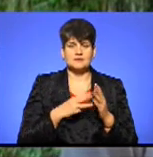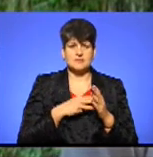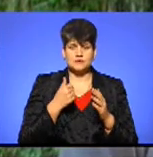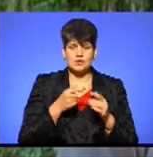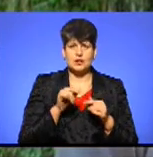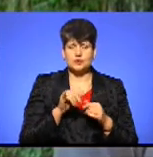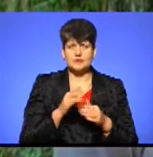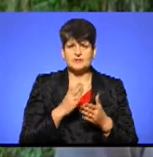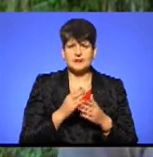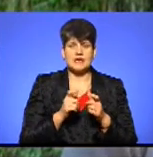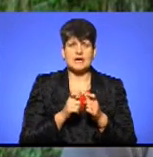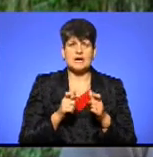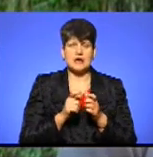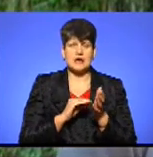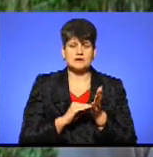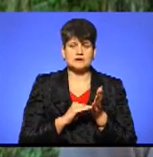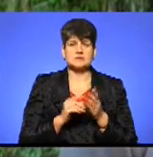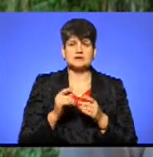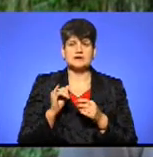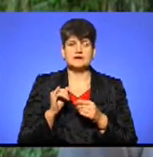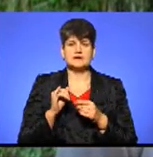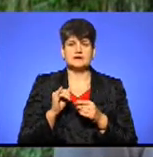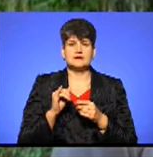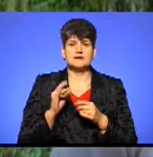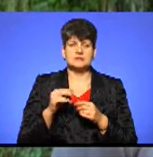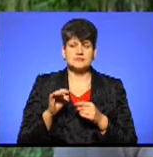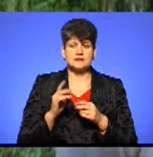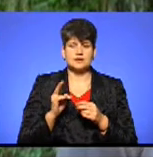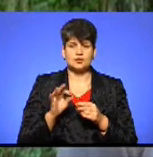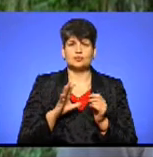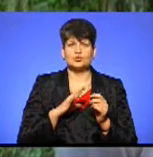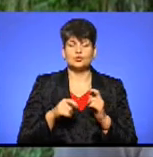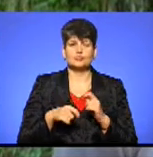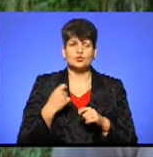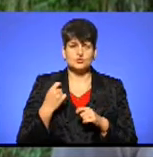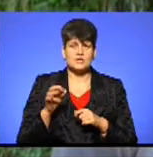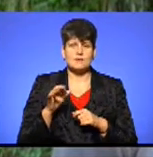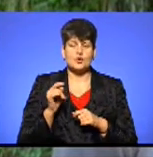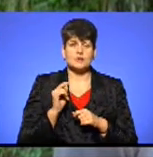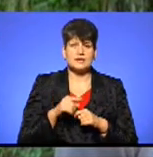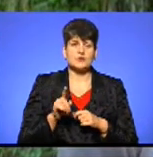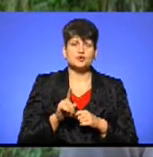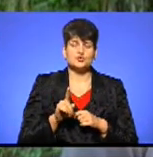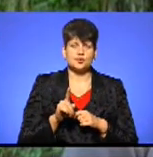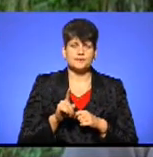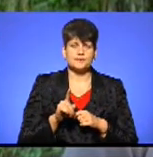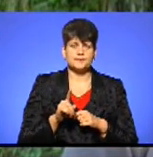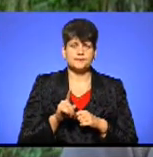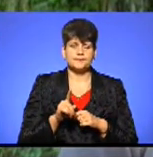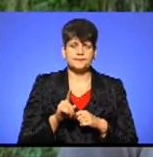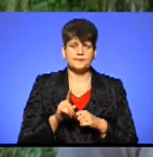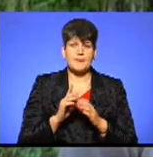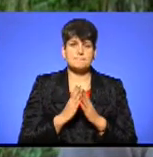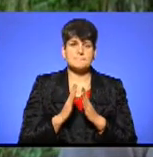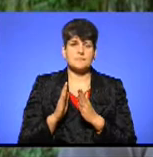них є просто ID-карточки, де вказаний ідентифікаційний код. Було також порушення про те, що в